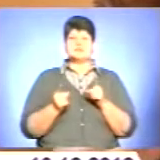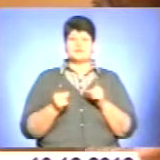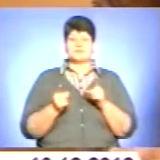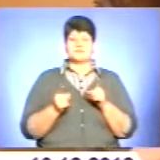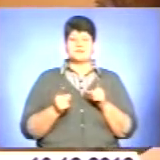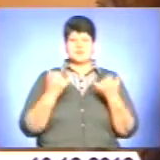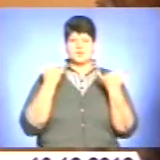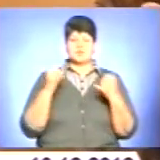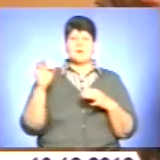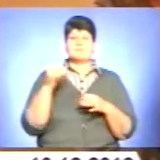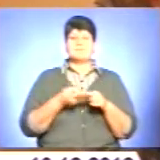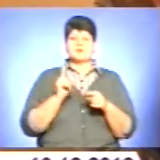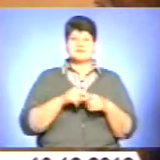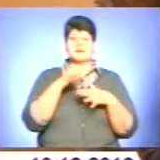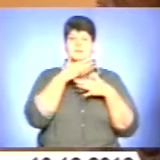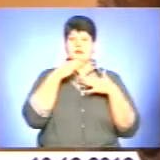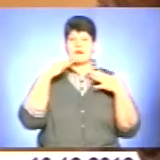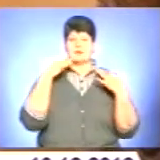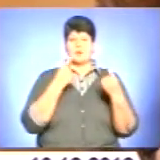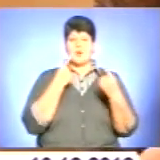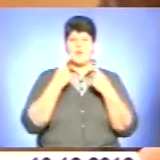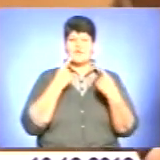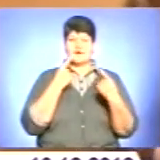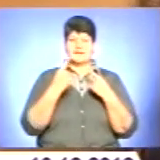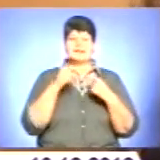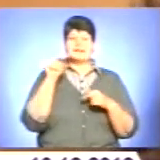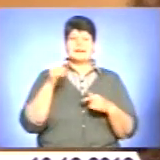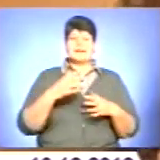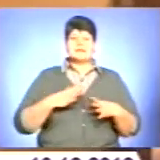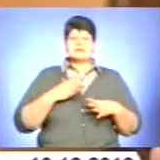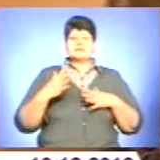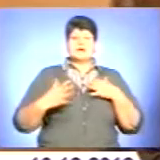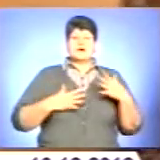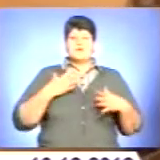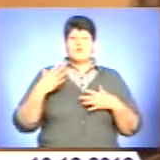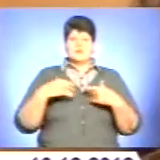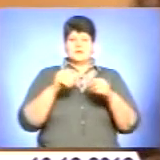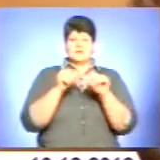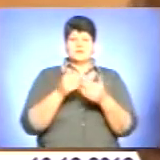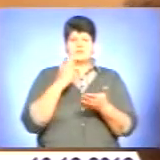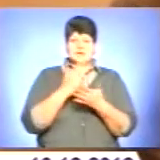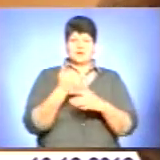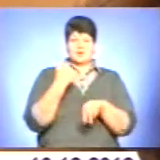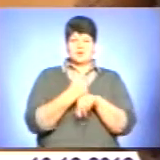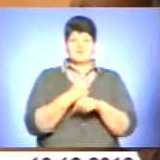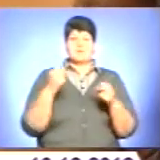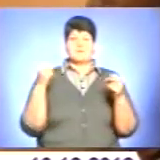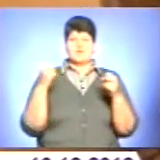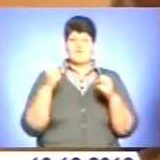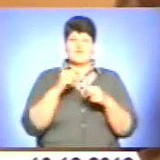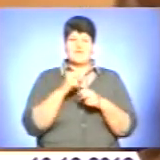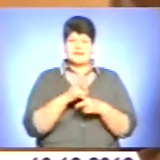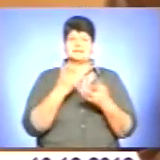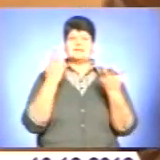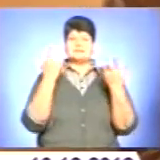ми сьогодні про це дуже багато говорили, що таке захоплення формою, але є якісь основи професії певні, і дуже добре,